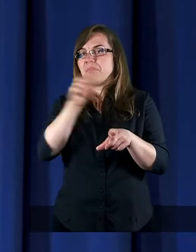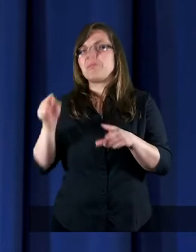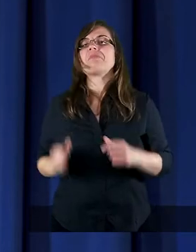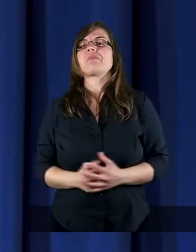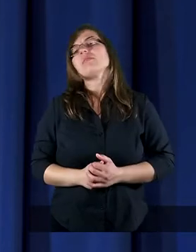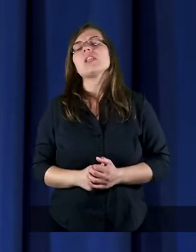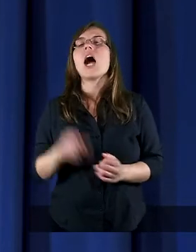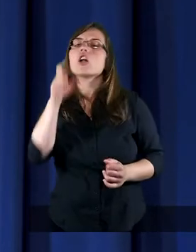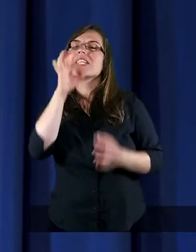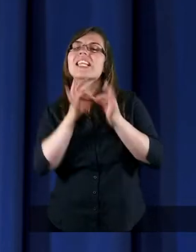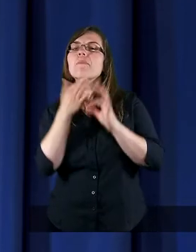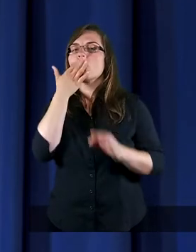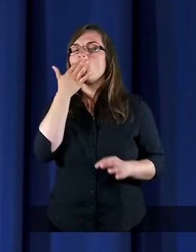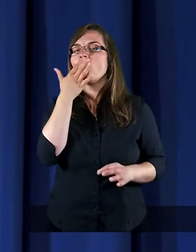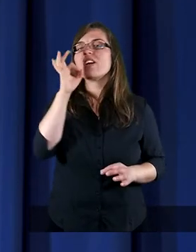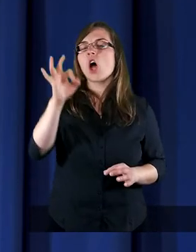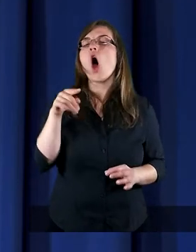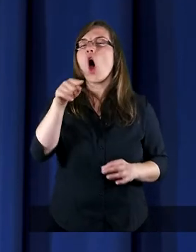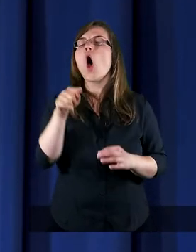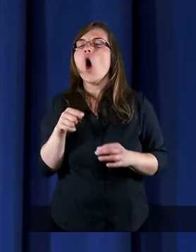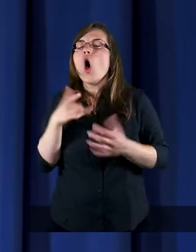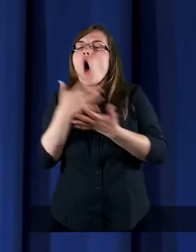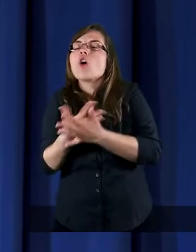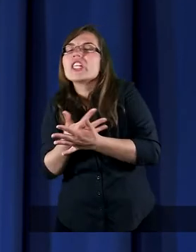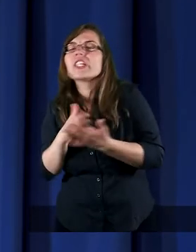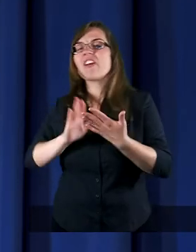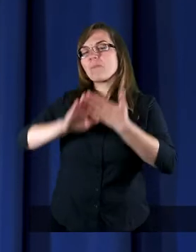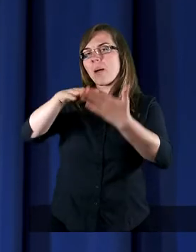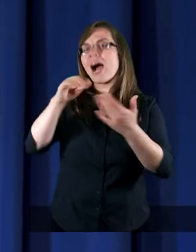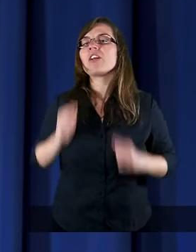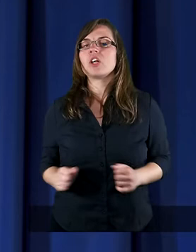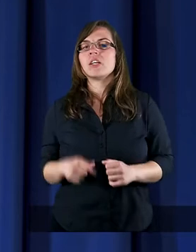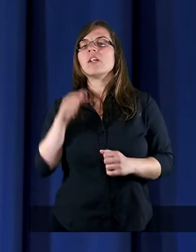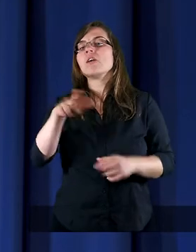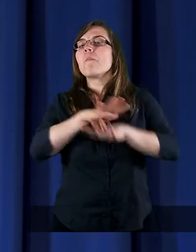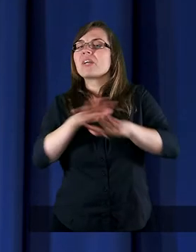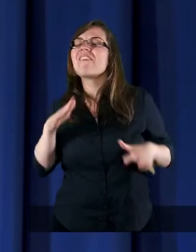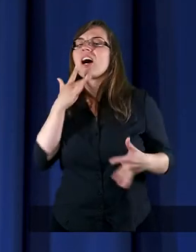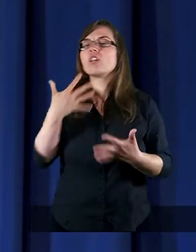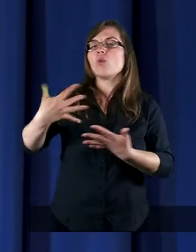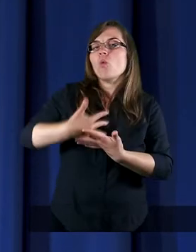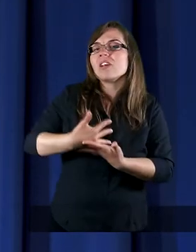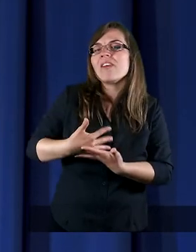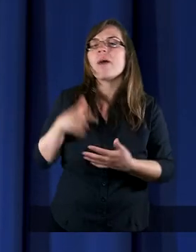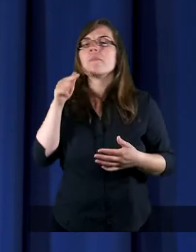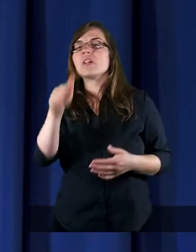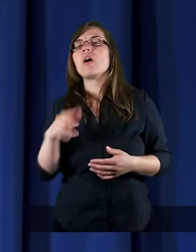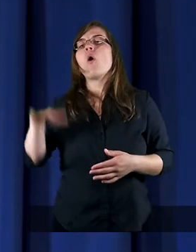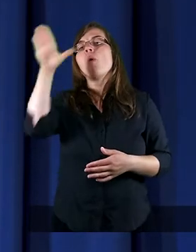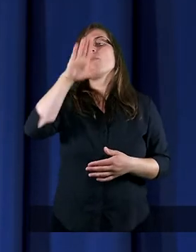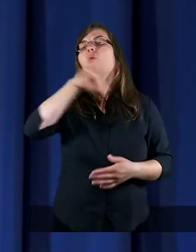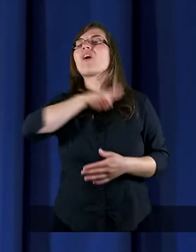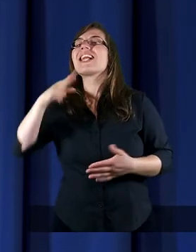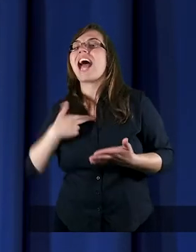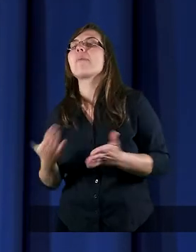o Bożym przebaczeniu, to przeważnie używamy słowa Pan Bóg nam